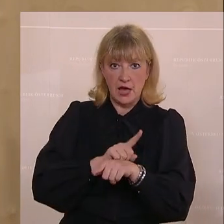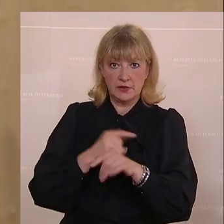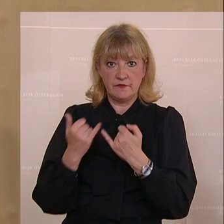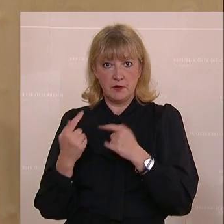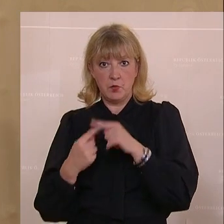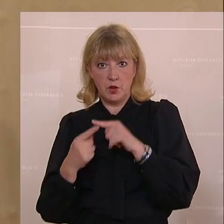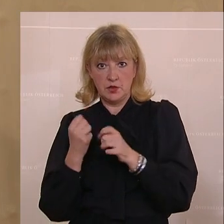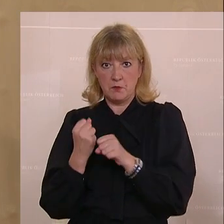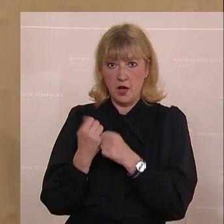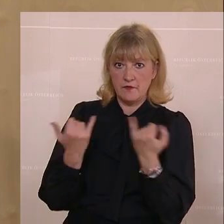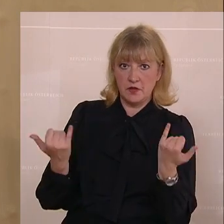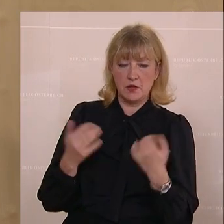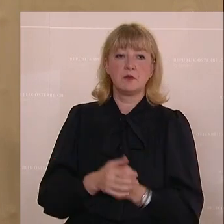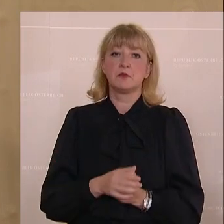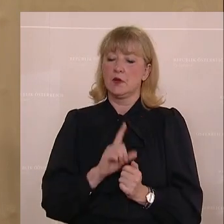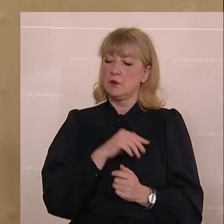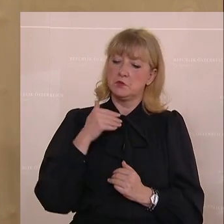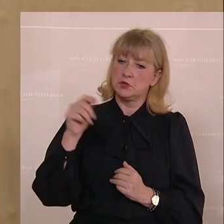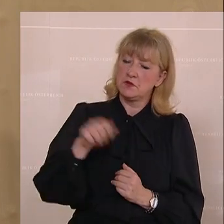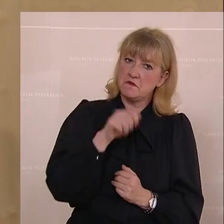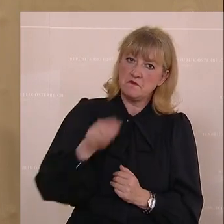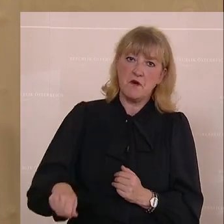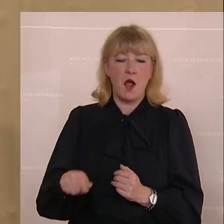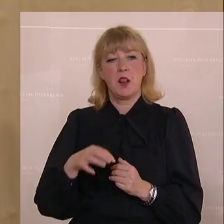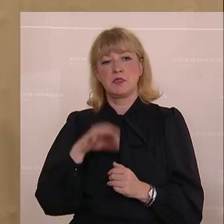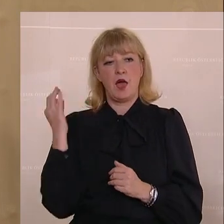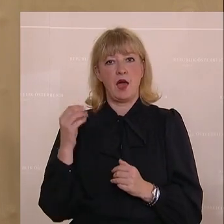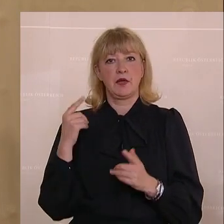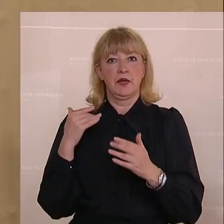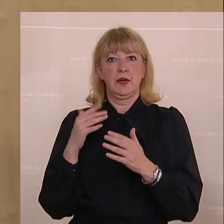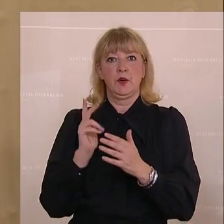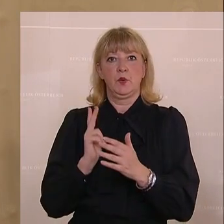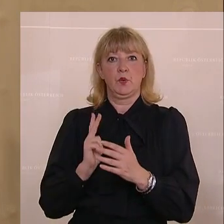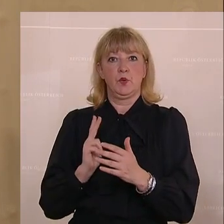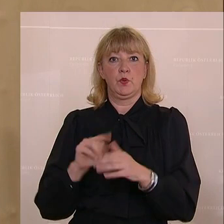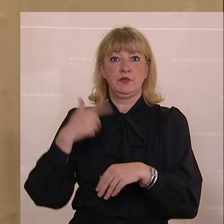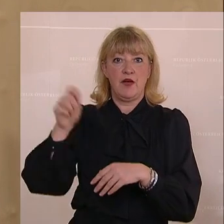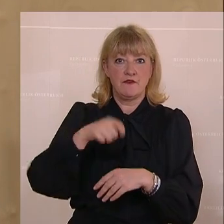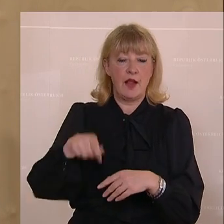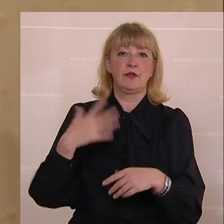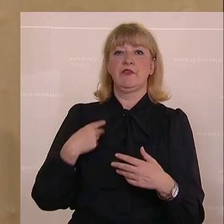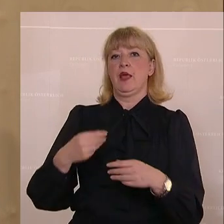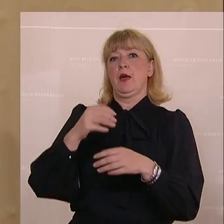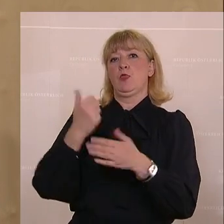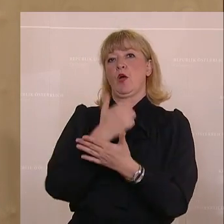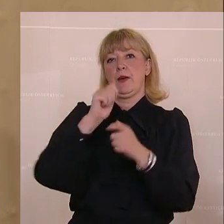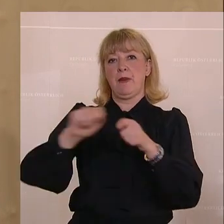wird. Da wird bis zum Wahltag kalmiert, dann ist die Wahl gelaufen und wir sprechen von neuen Maßnahmen.